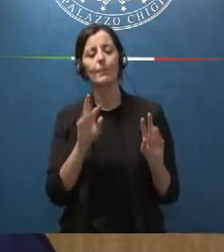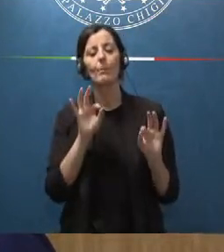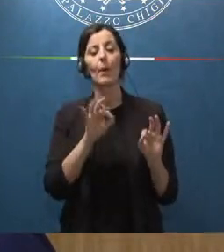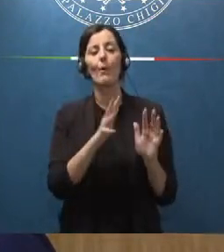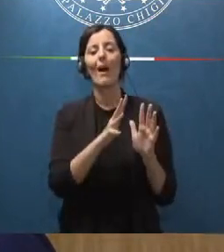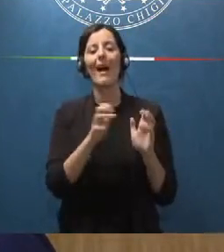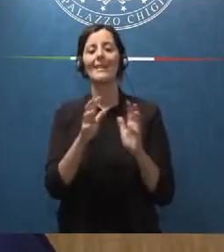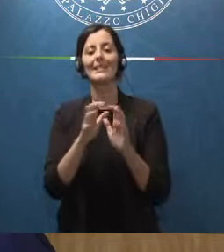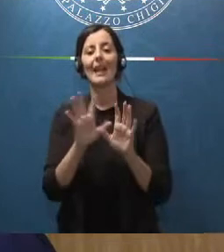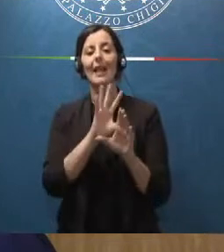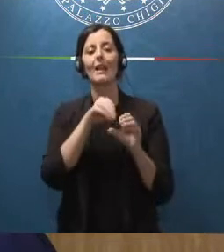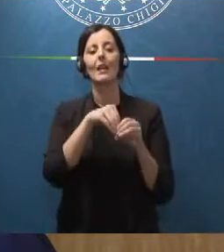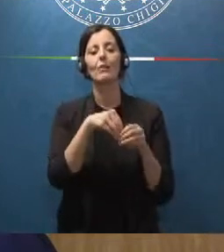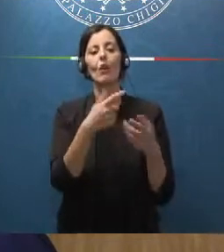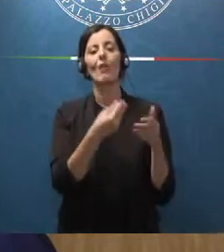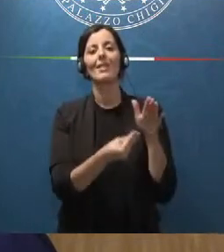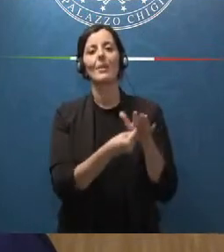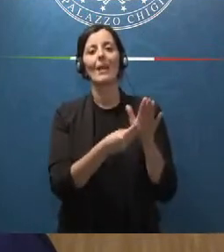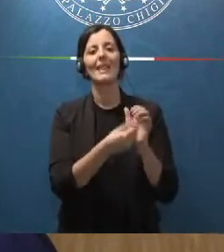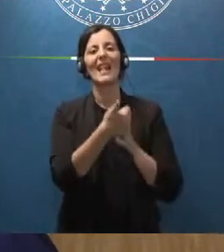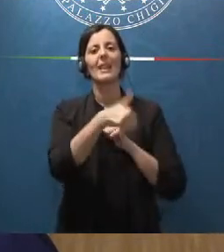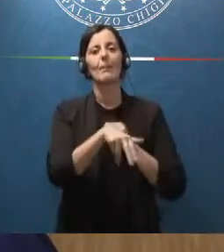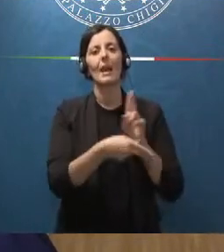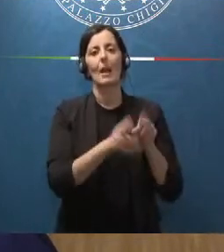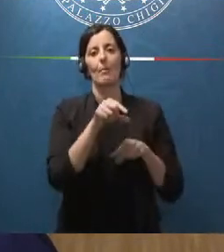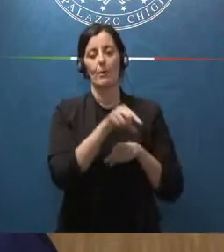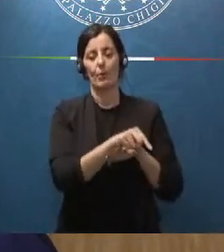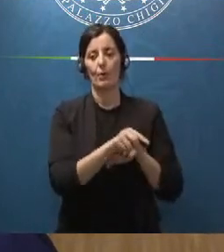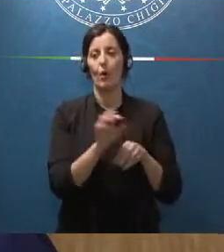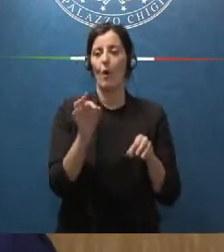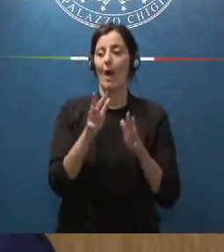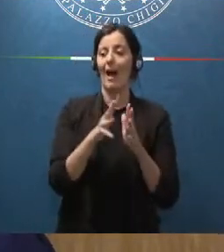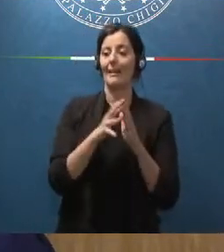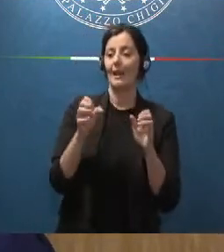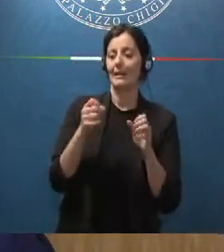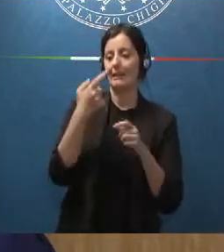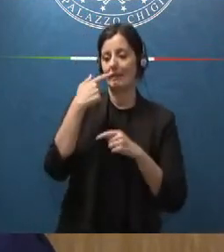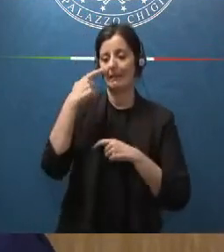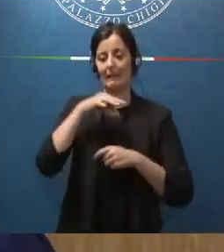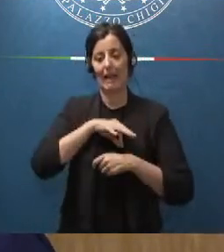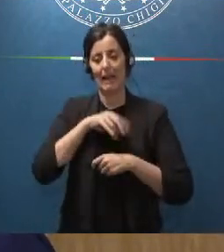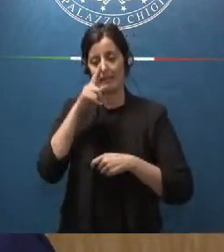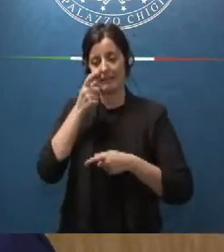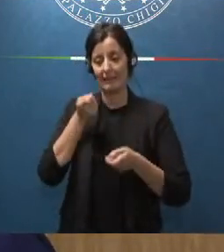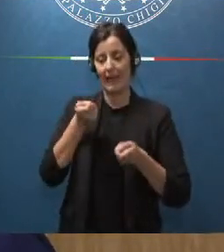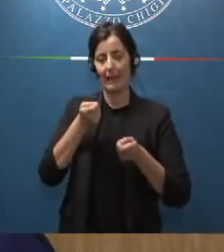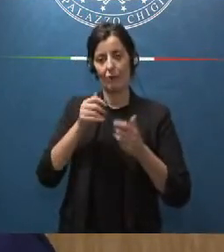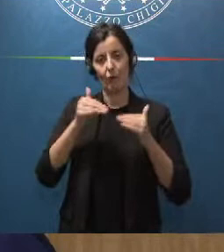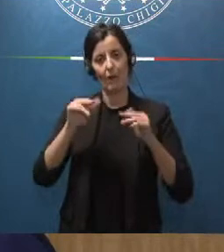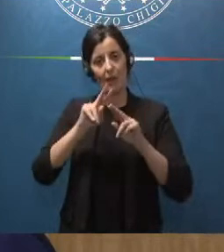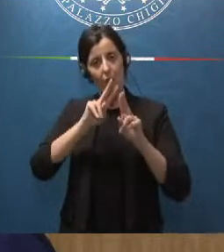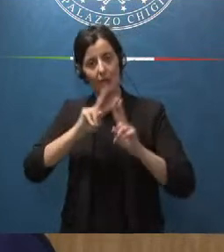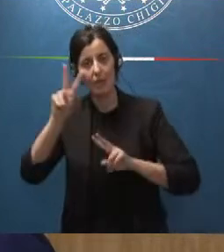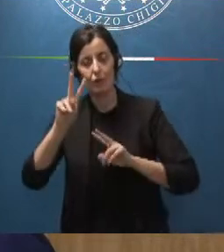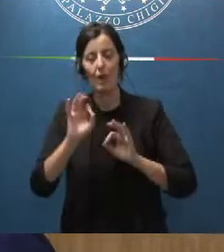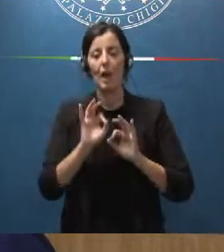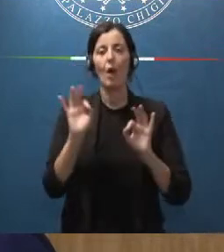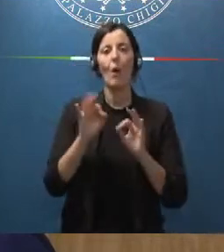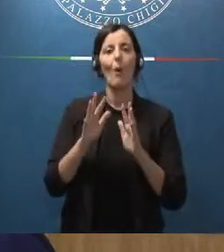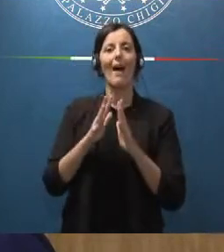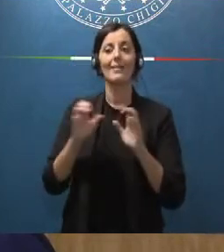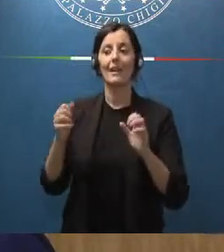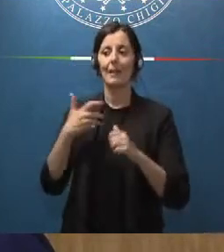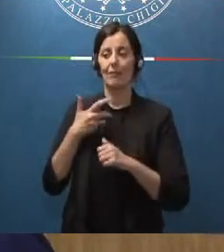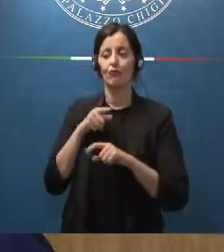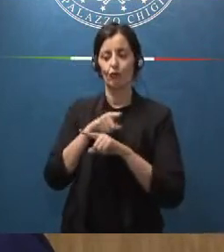aziende con più di mille dipendenti aziende di interesse strategico nazionale aziende interessate da